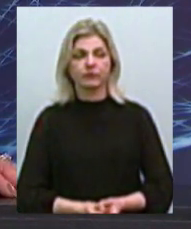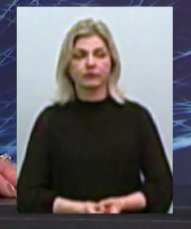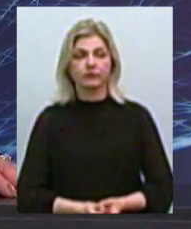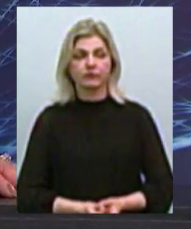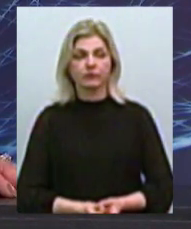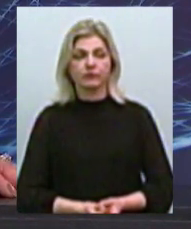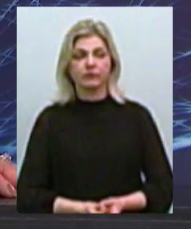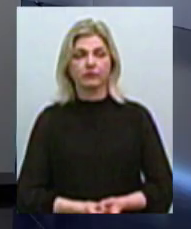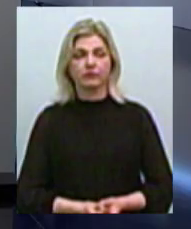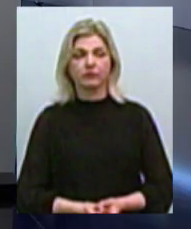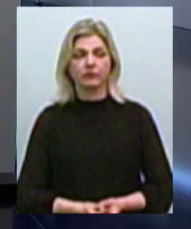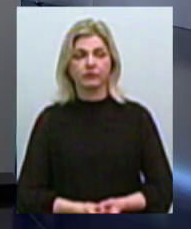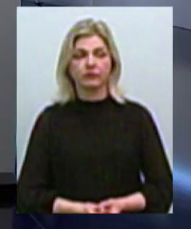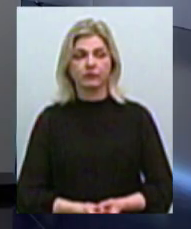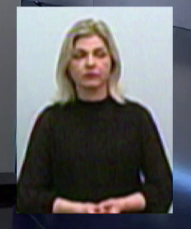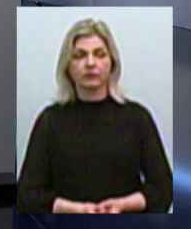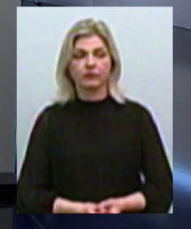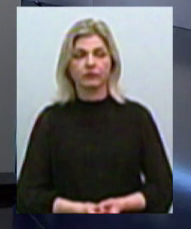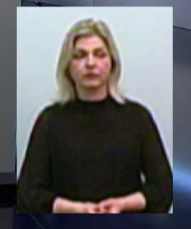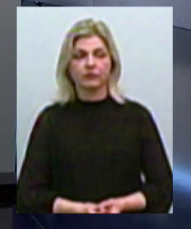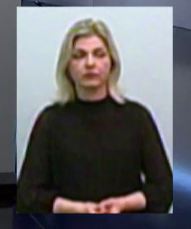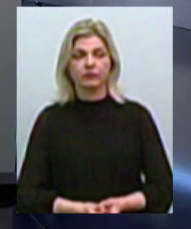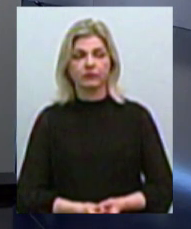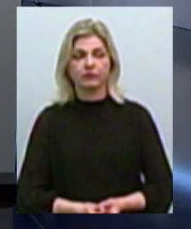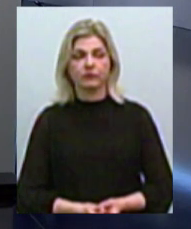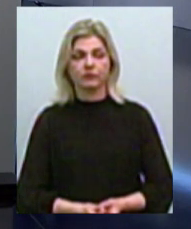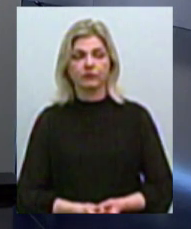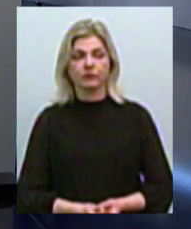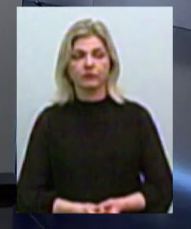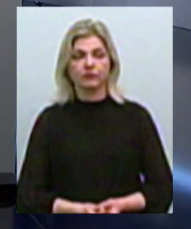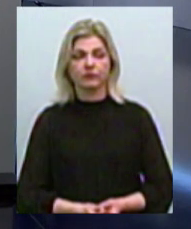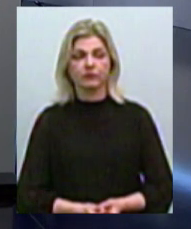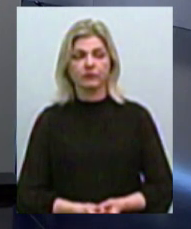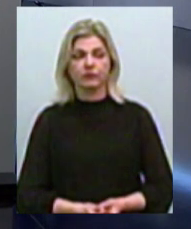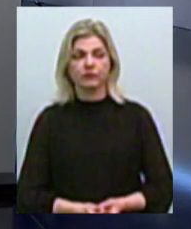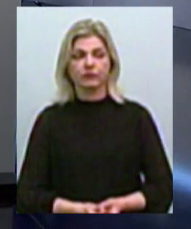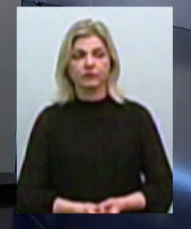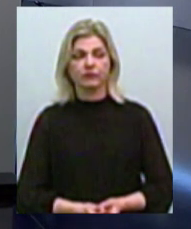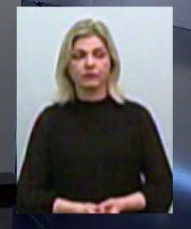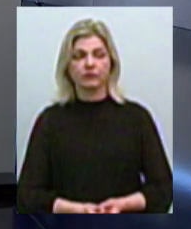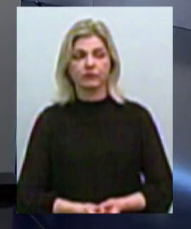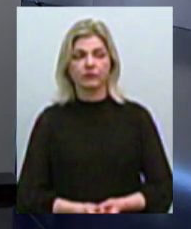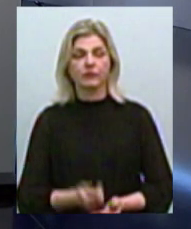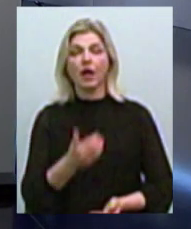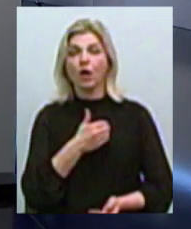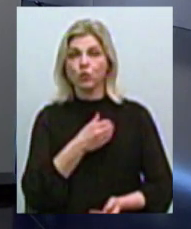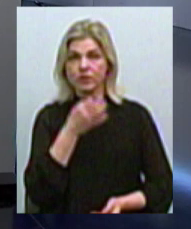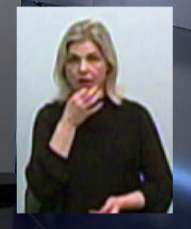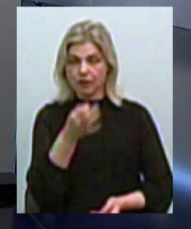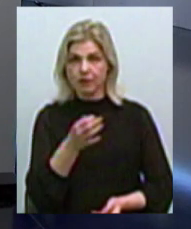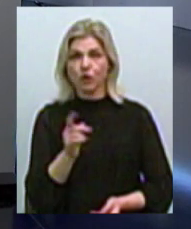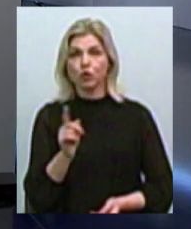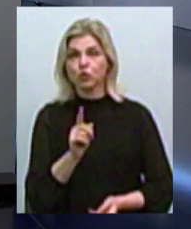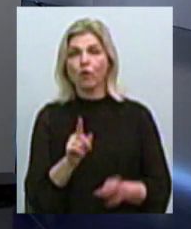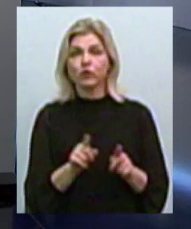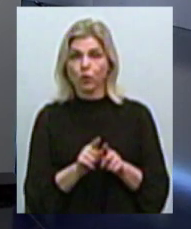теплопостачание тоже. Да, на теплопостачание. Тоже изменилось. Вот. То есть я хочу сказать, что